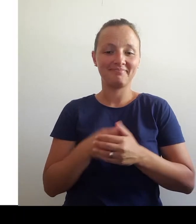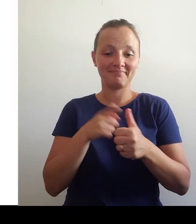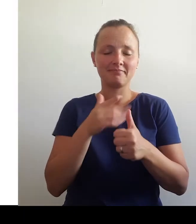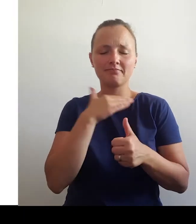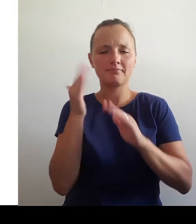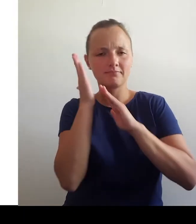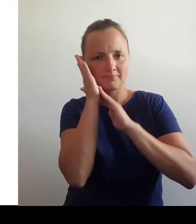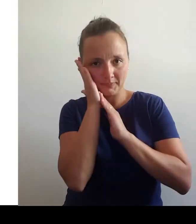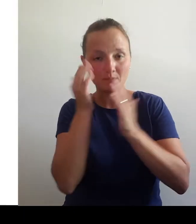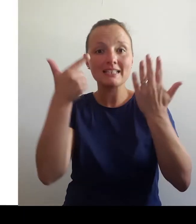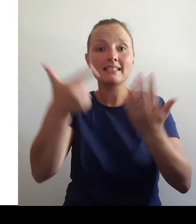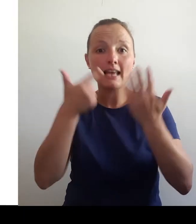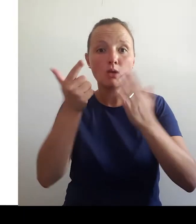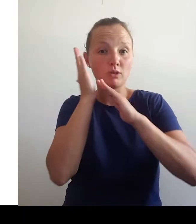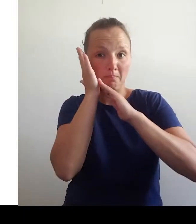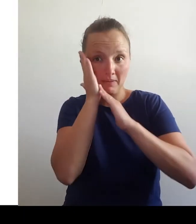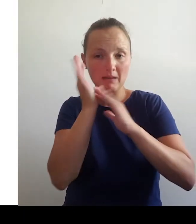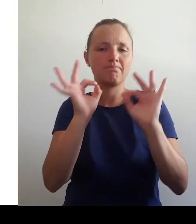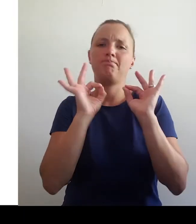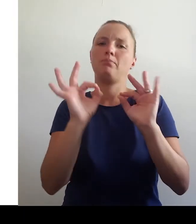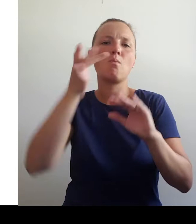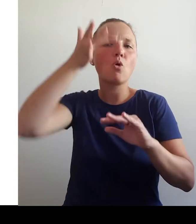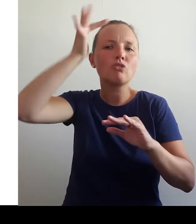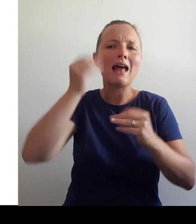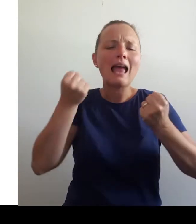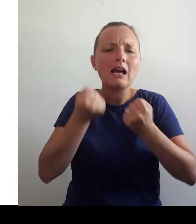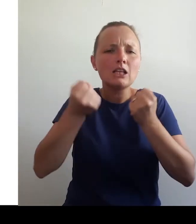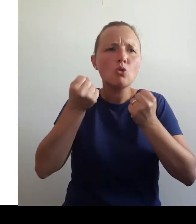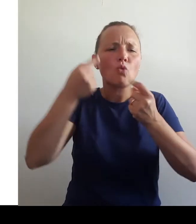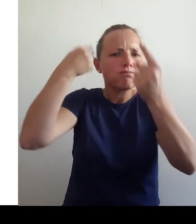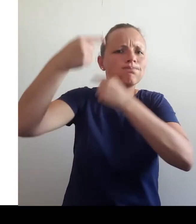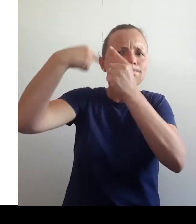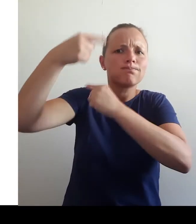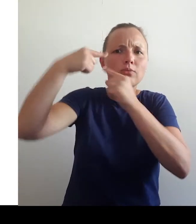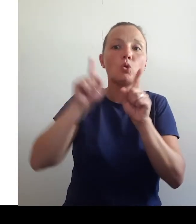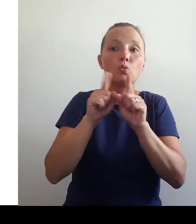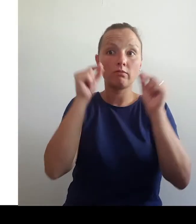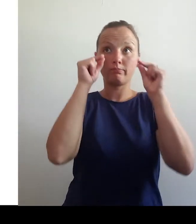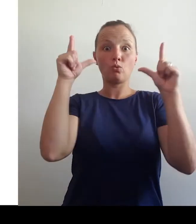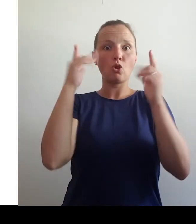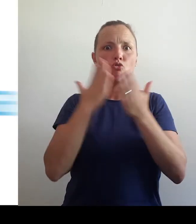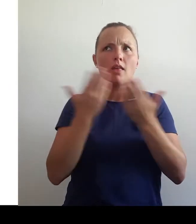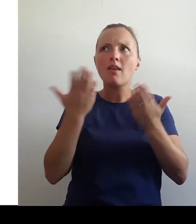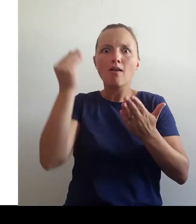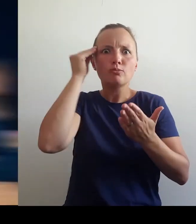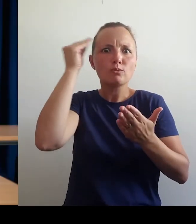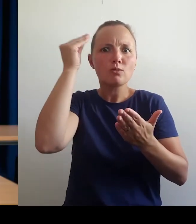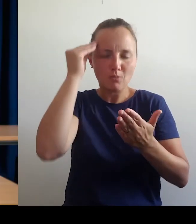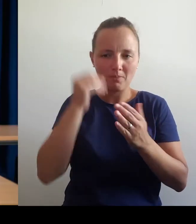Vsaj sedmih urah spalnega odklopa se naši možgani aktivno očistijo presnovkov in utrdijo med budnostjo pridobljene spomine.